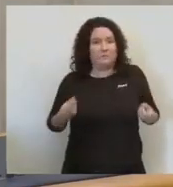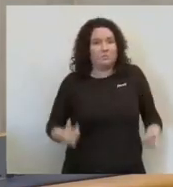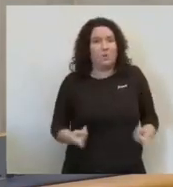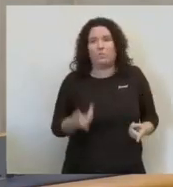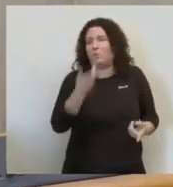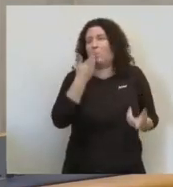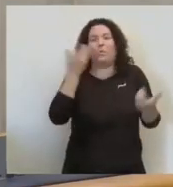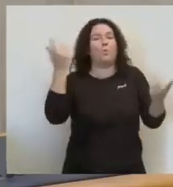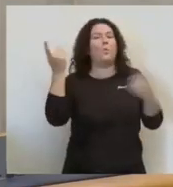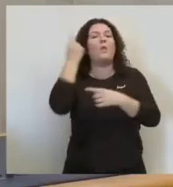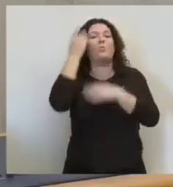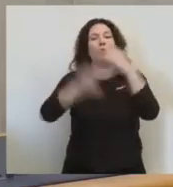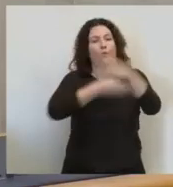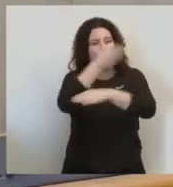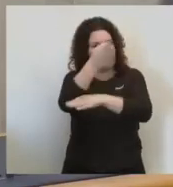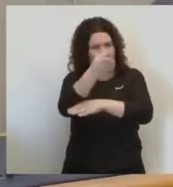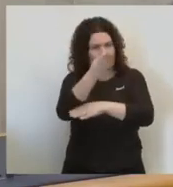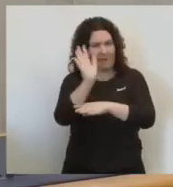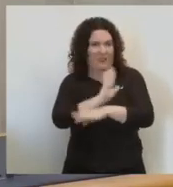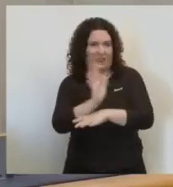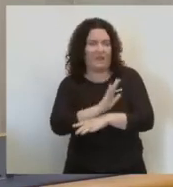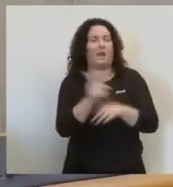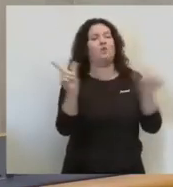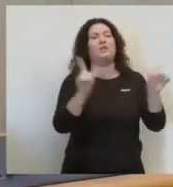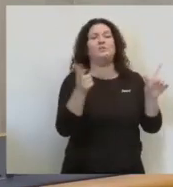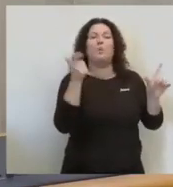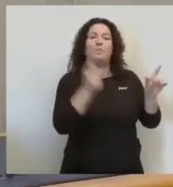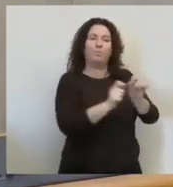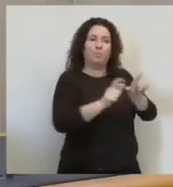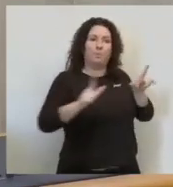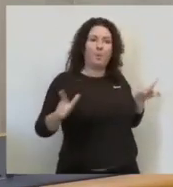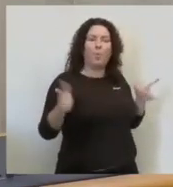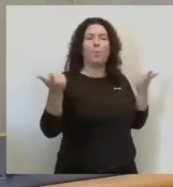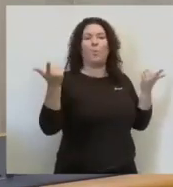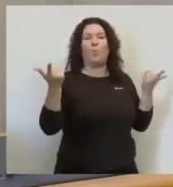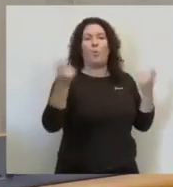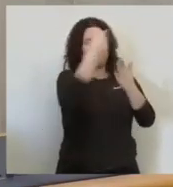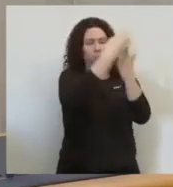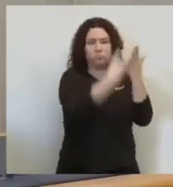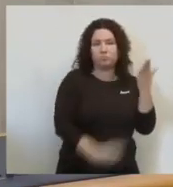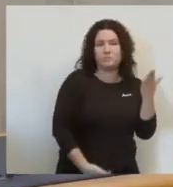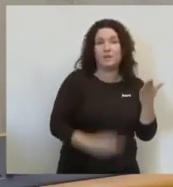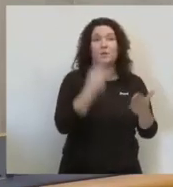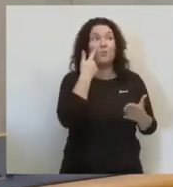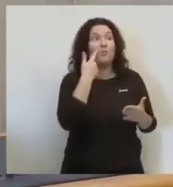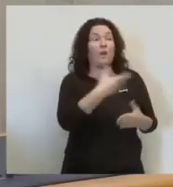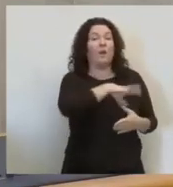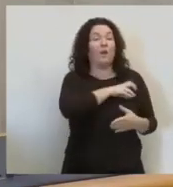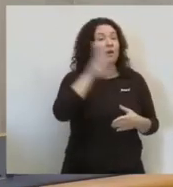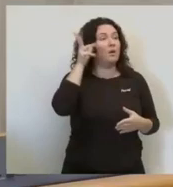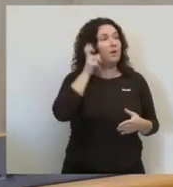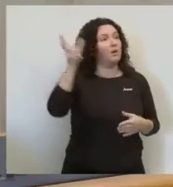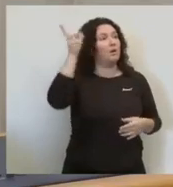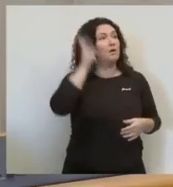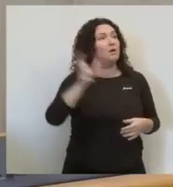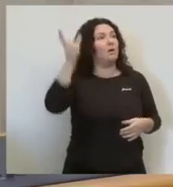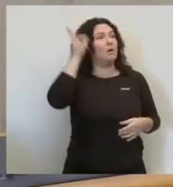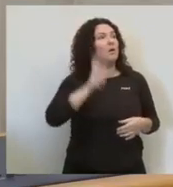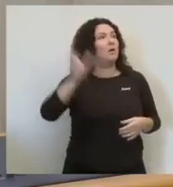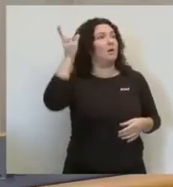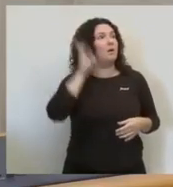quan va al cine, quan compra un diari, quan enxufa la tele, té una presència pràcticament del 100% en castellà de format